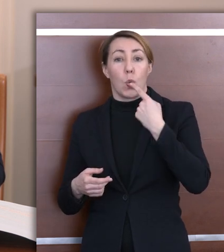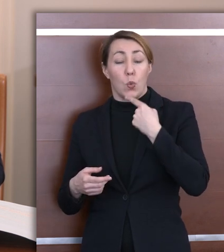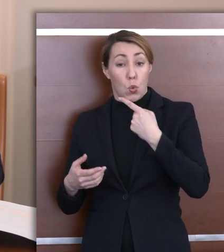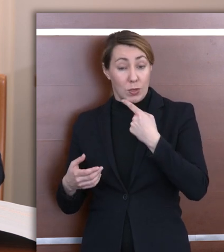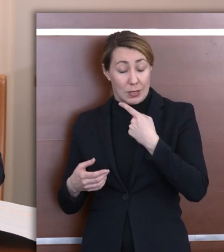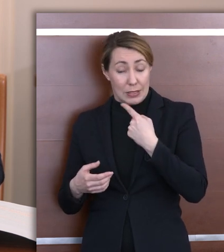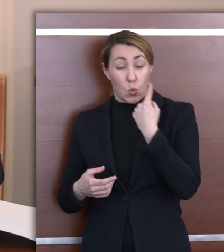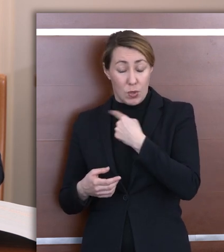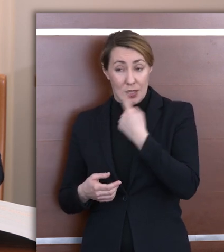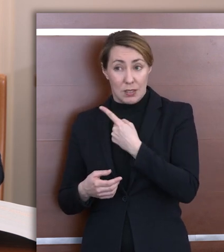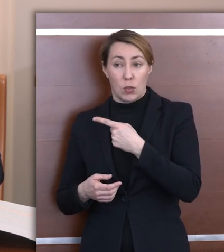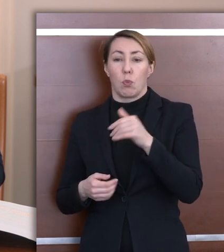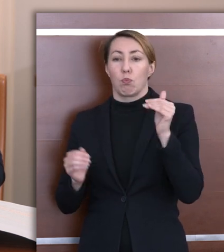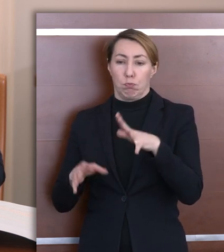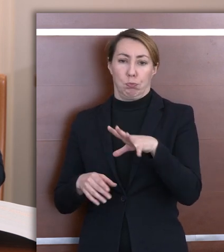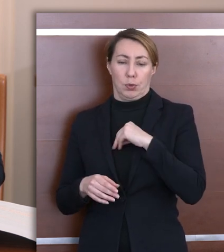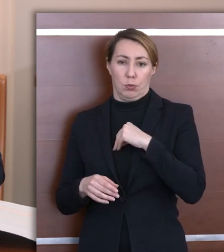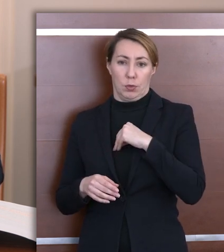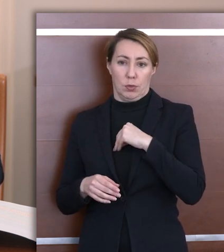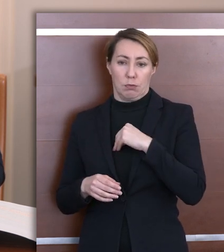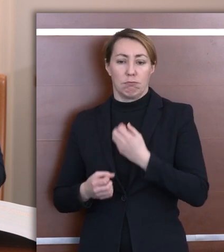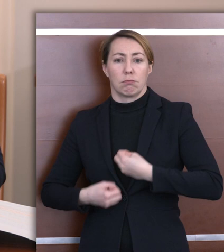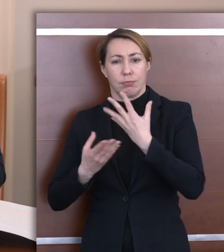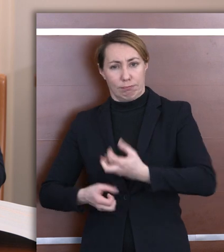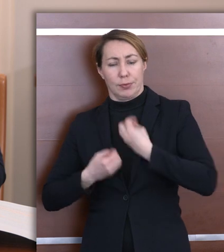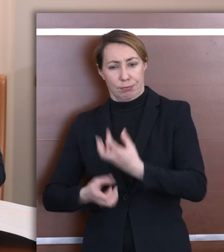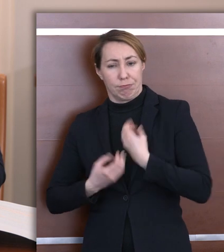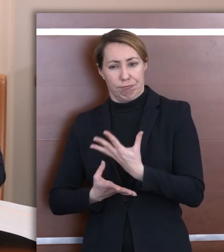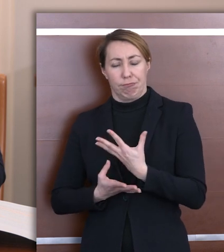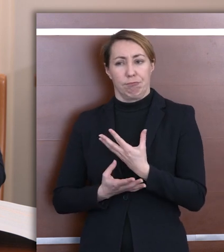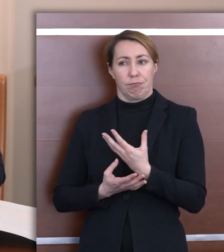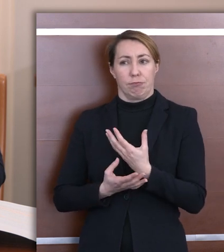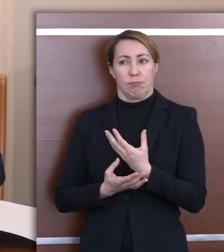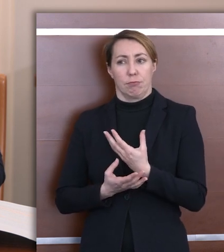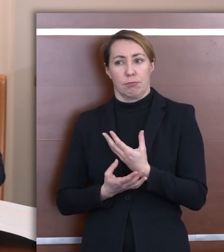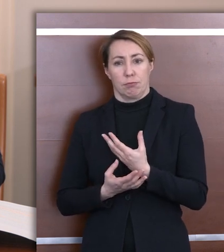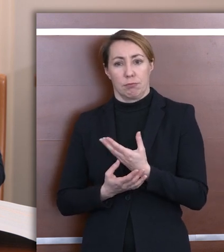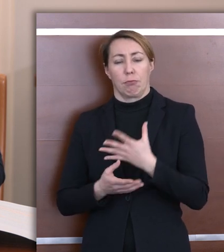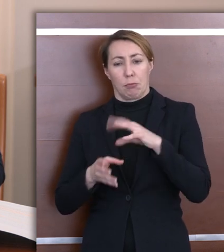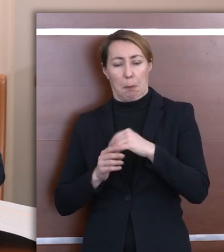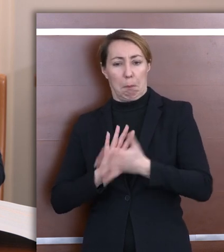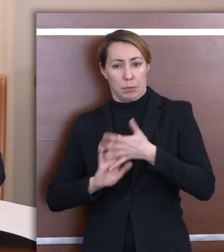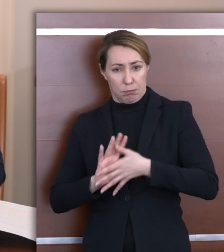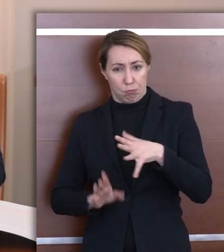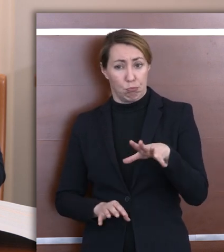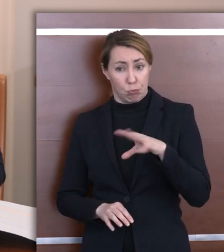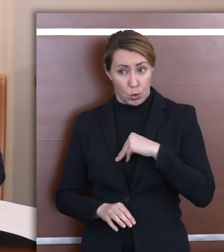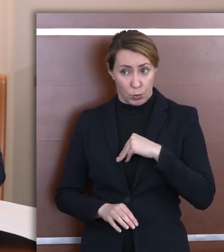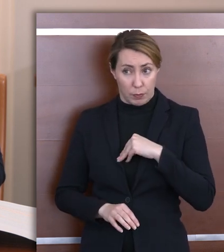jest posługiwanie się czy wypowiedź przy użyciu języka migowego.